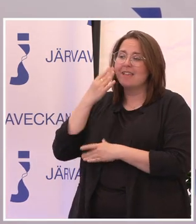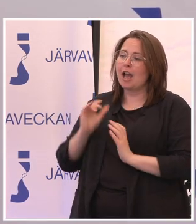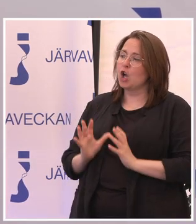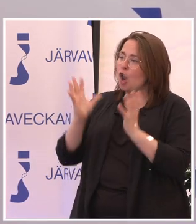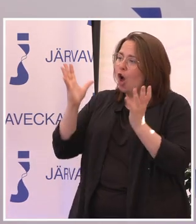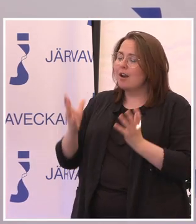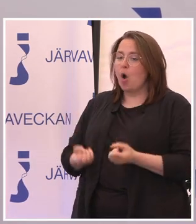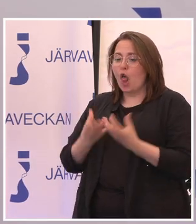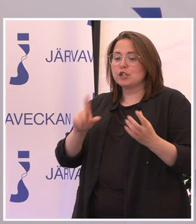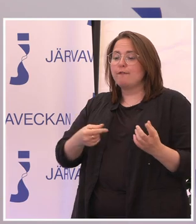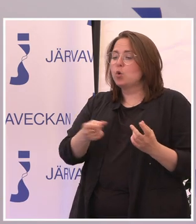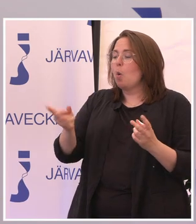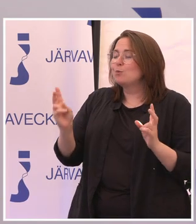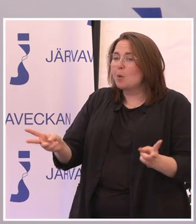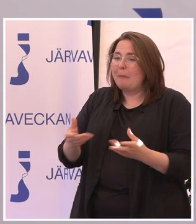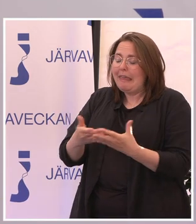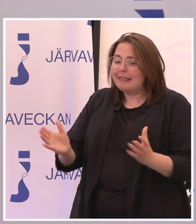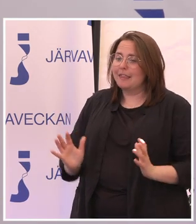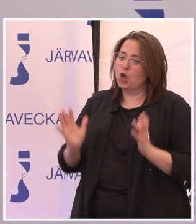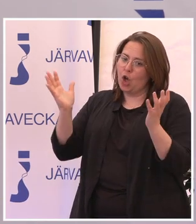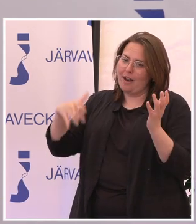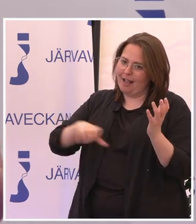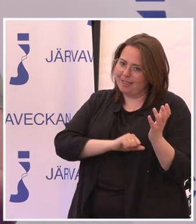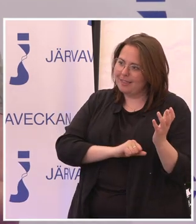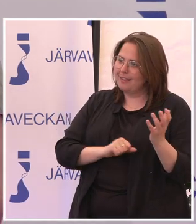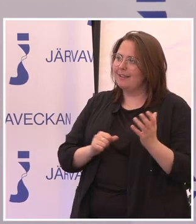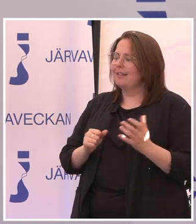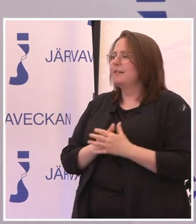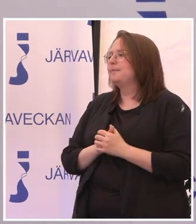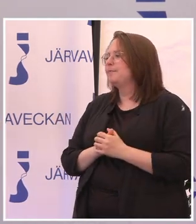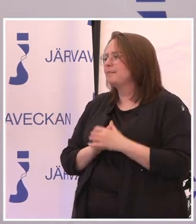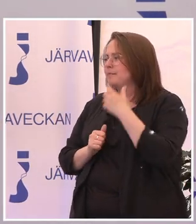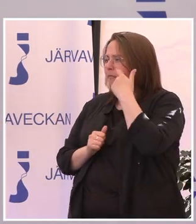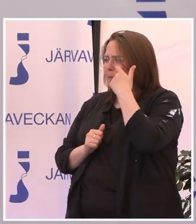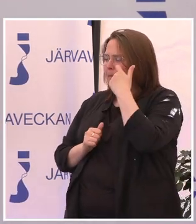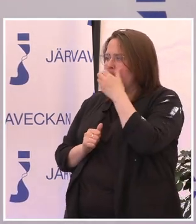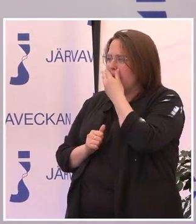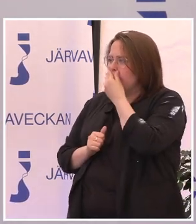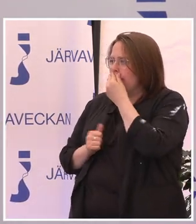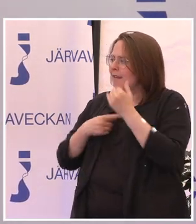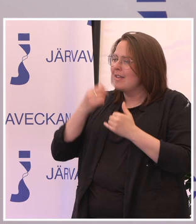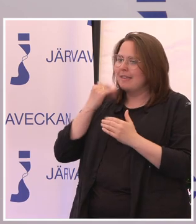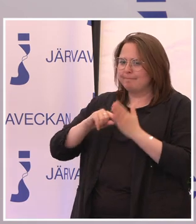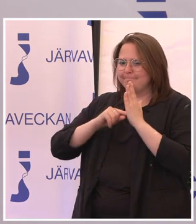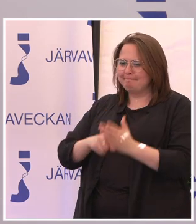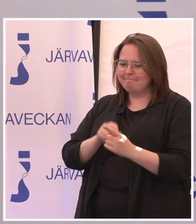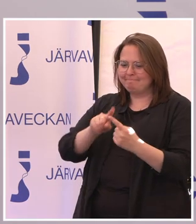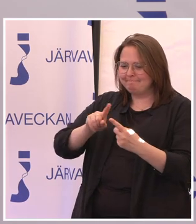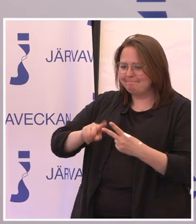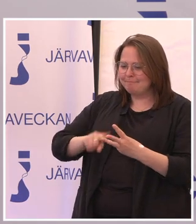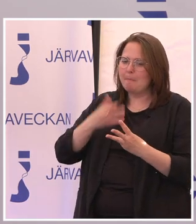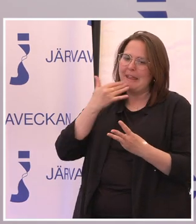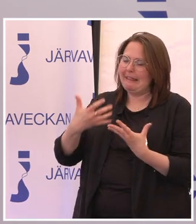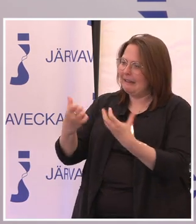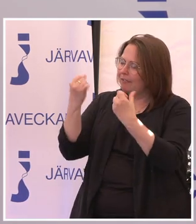lösare för de som inte klarar av dem. Så att säga, då räcker resurser och vi kan liksom pinpointa saker bättre. Det är